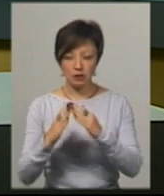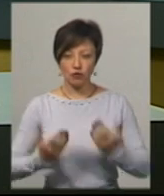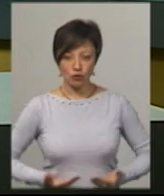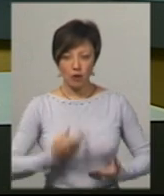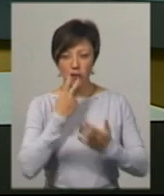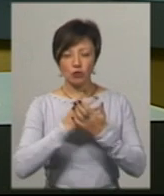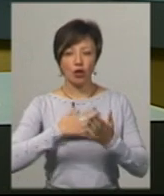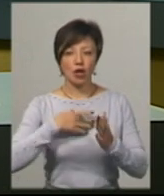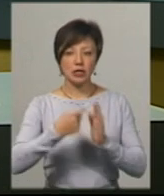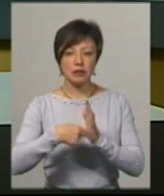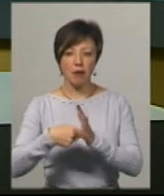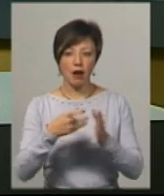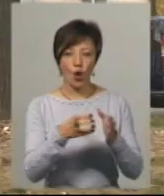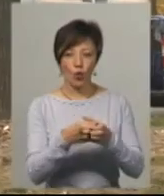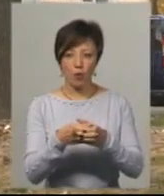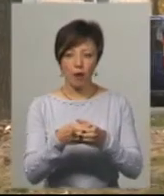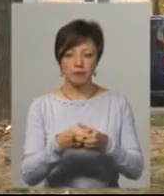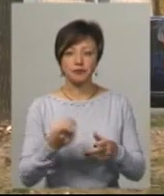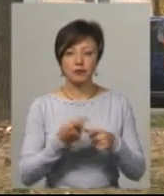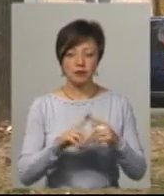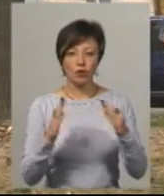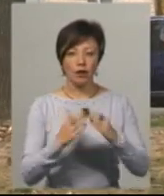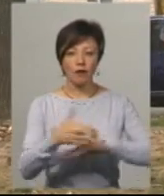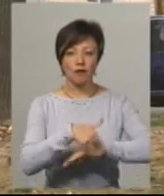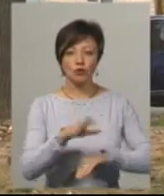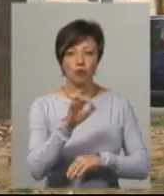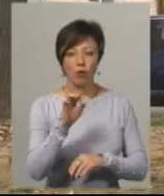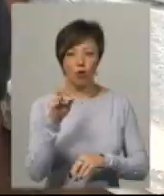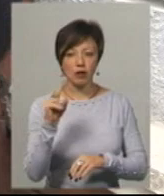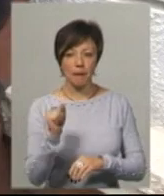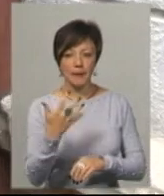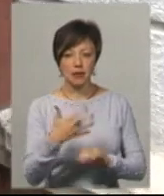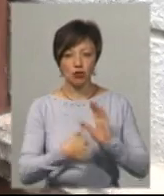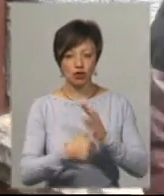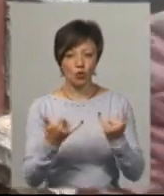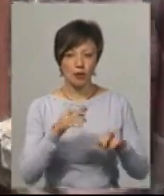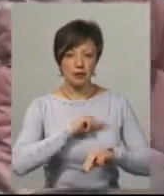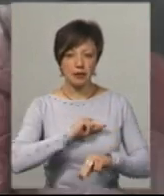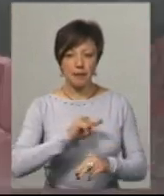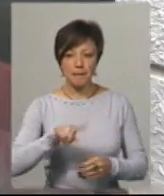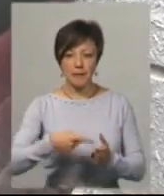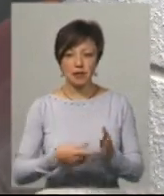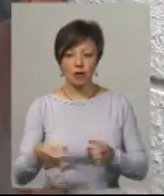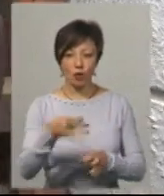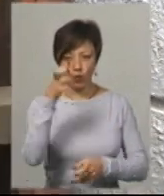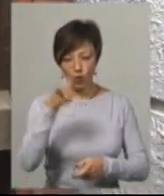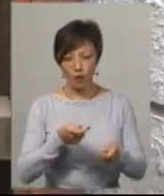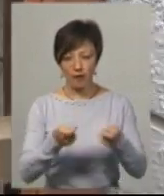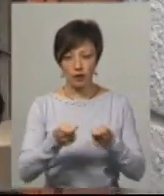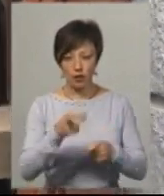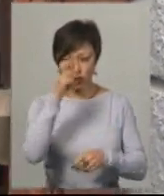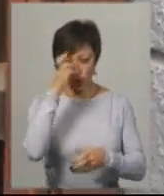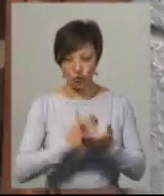бачила наша знімальна група. Це будинок на вулиці Соборний, 56. Сьогодні працівники міськрайонного управління Держслужби з